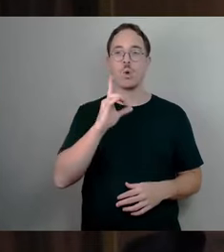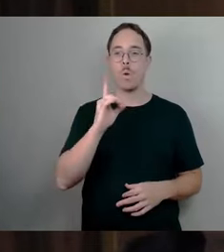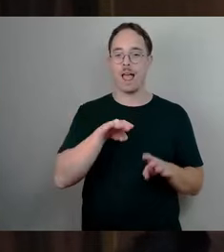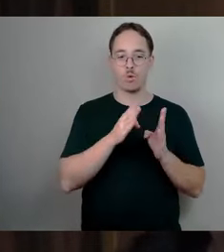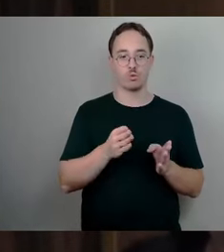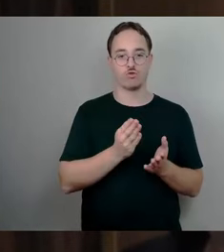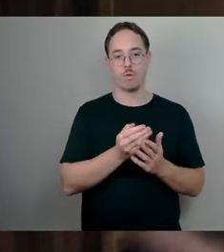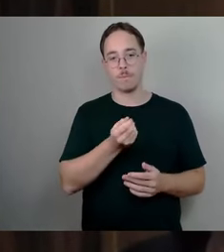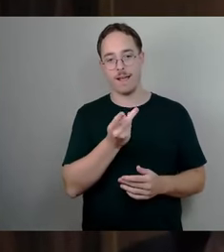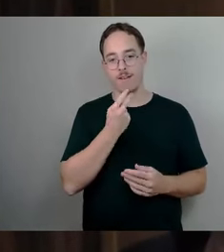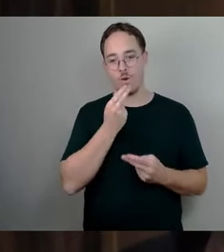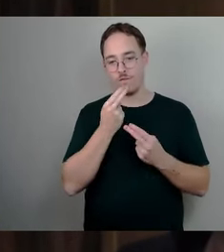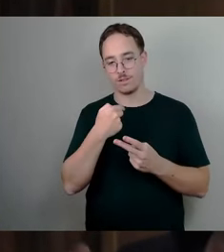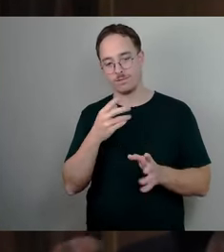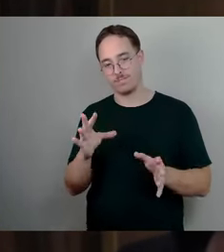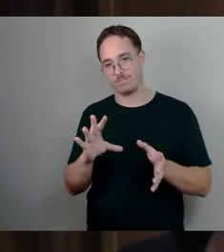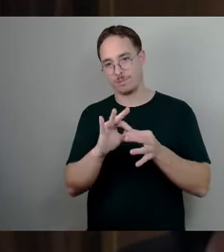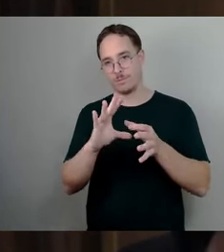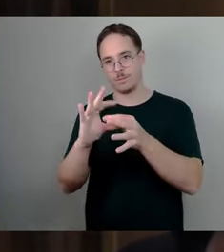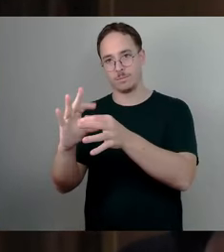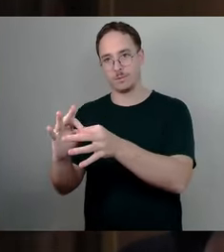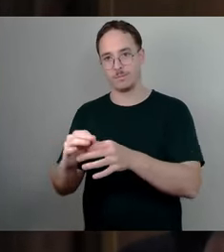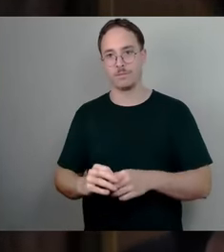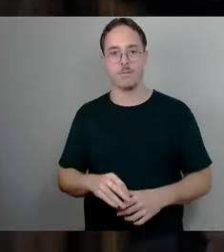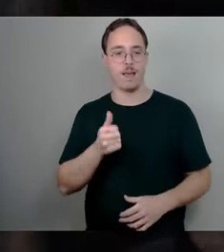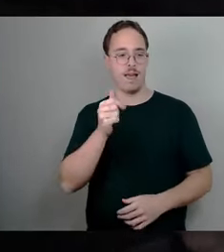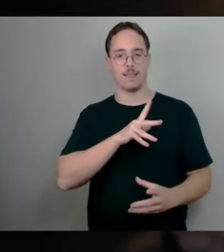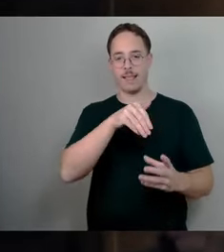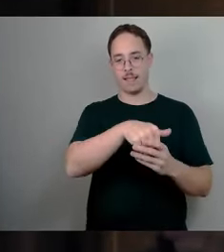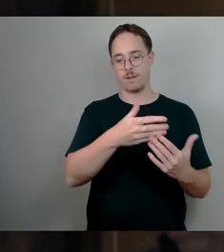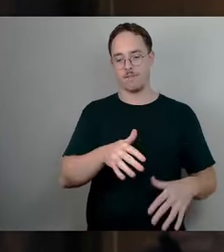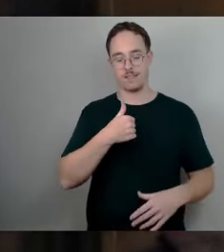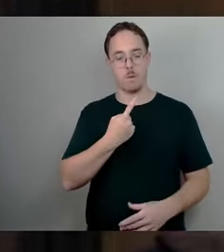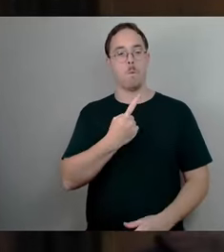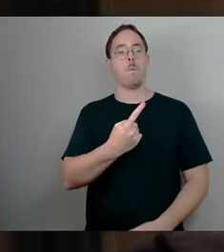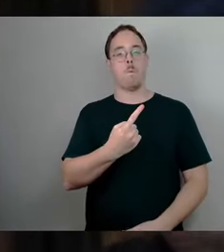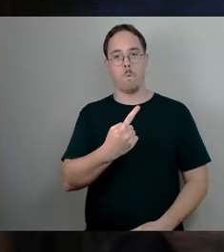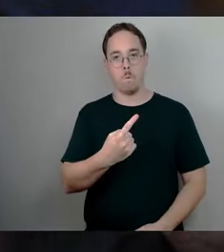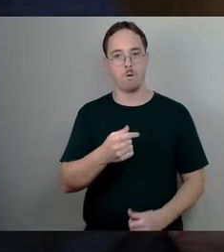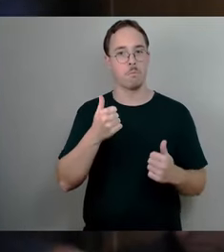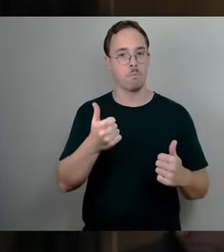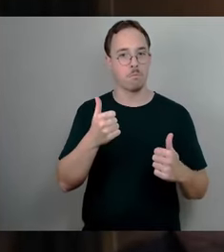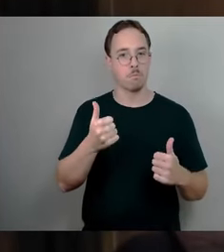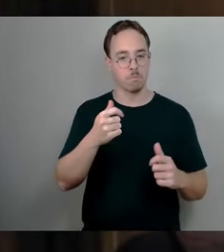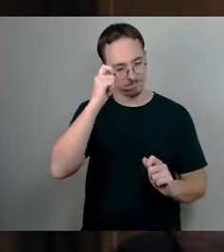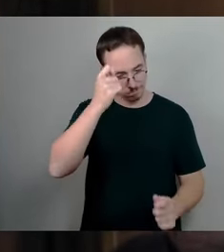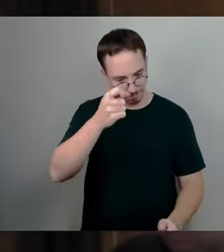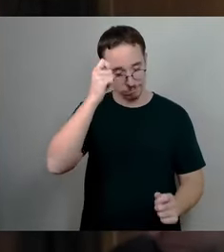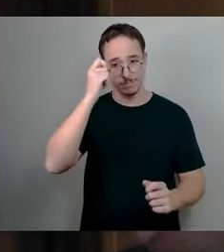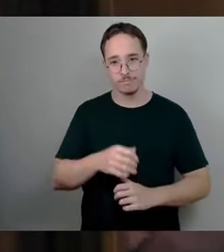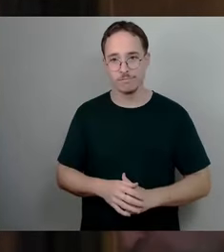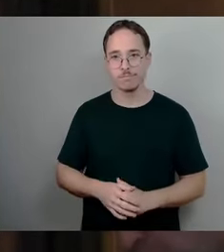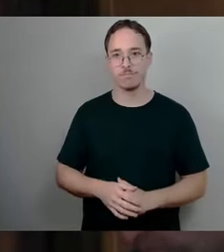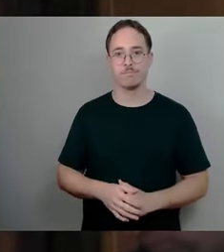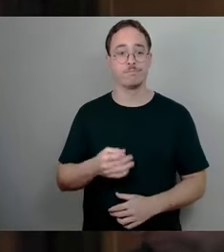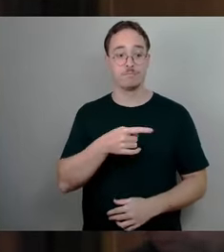Da war ein Zungenschlag drin, den finde ich gerade an einem Tag wie heute bemerkenswert. Der Zungenschlag lautete, wir müssen einen Haushalt